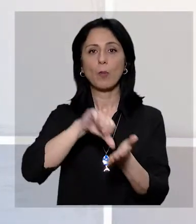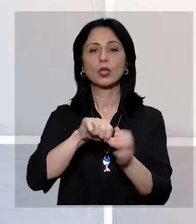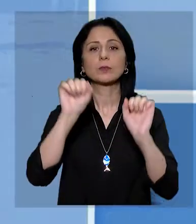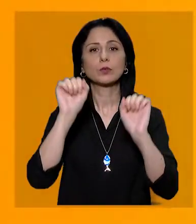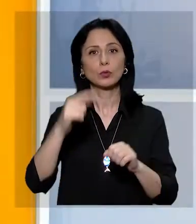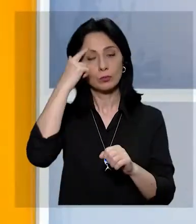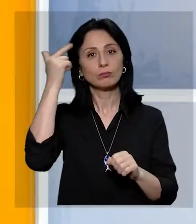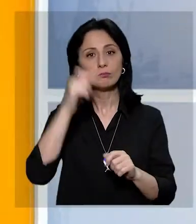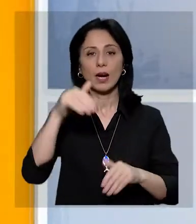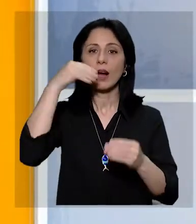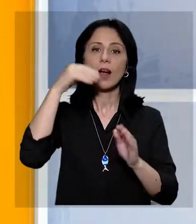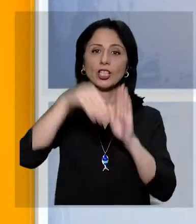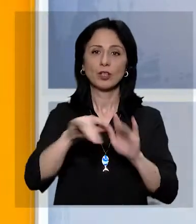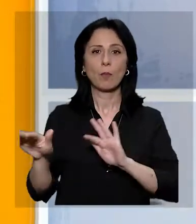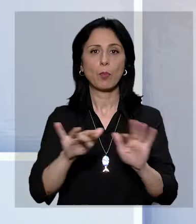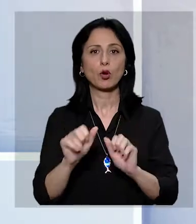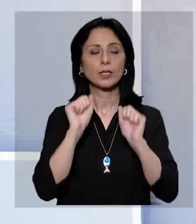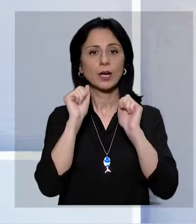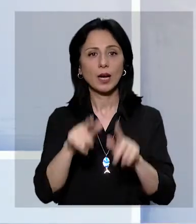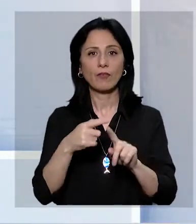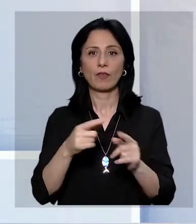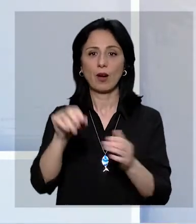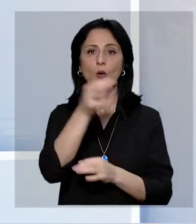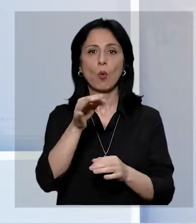շրջանակներում մասնակիցները ձերկբեր են գիտելիք ներք վյարկության